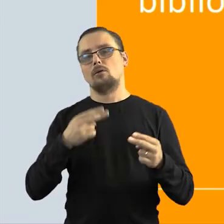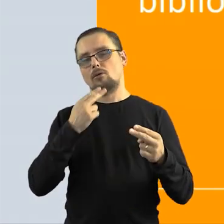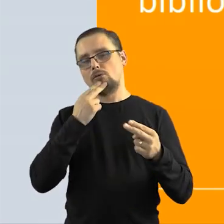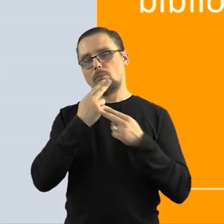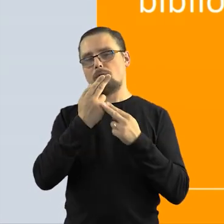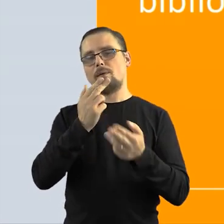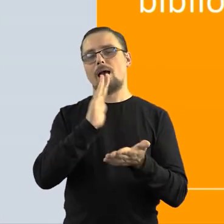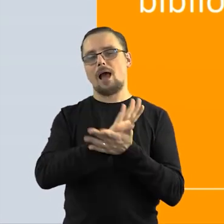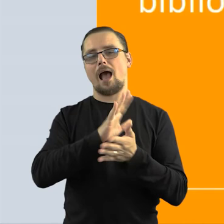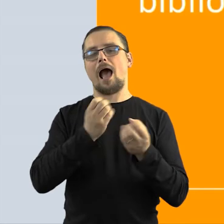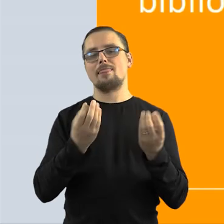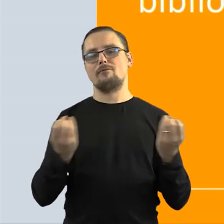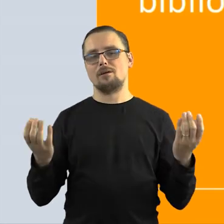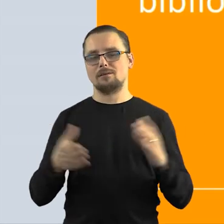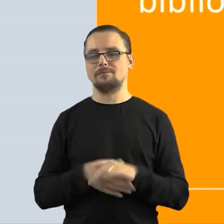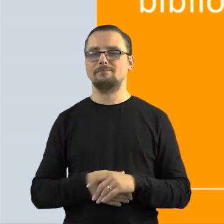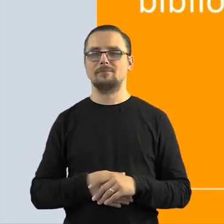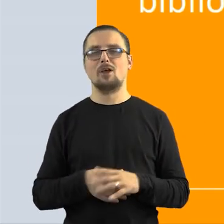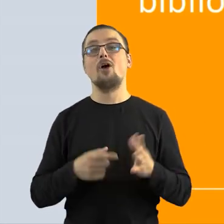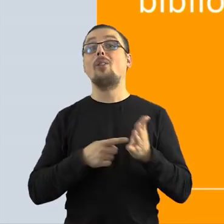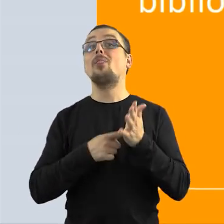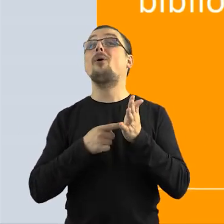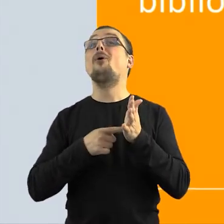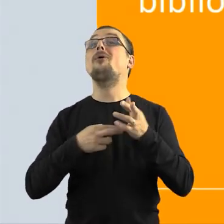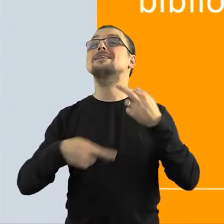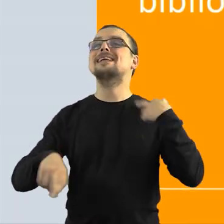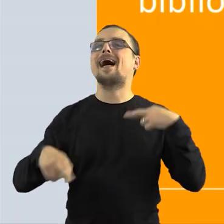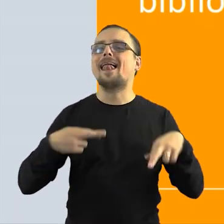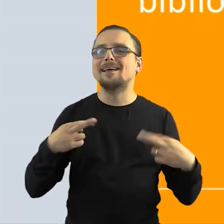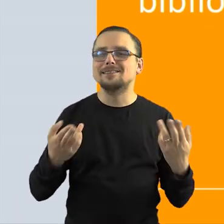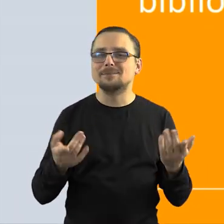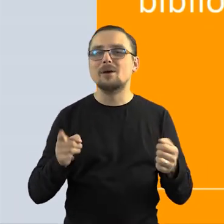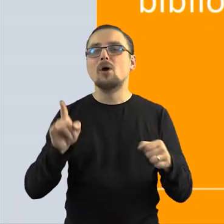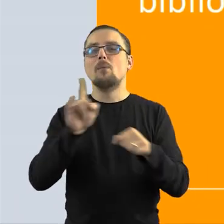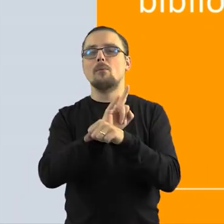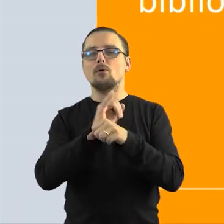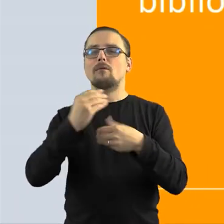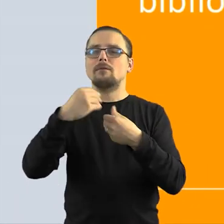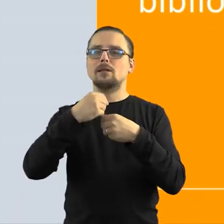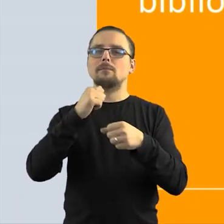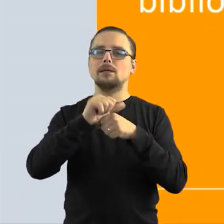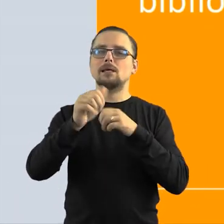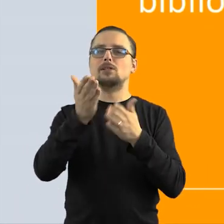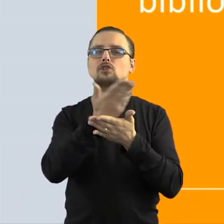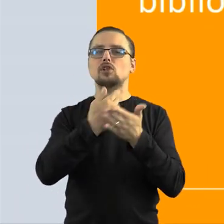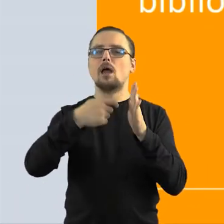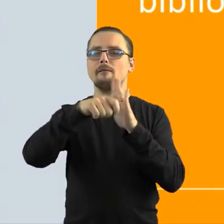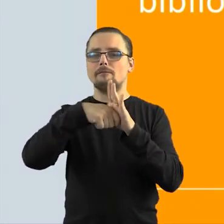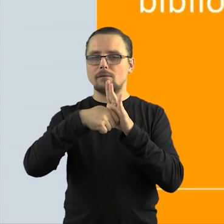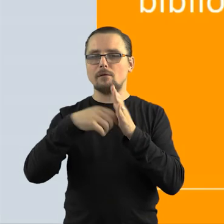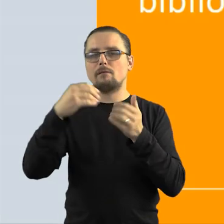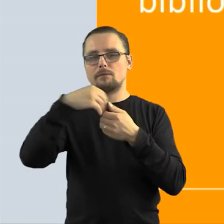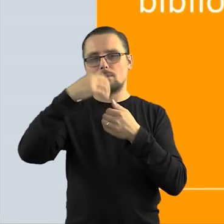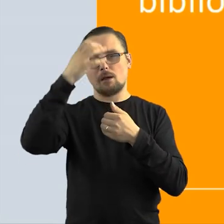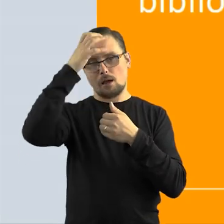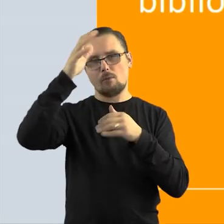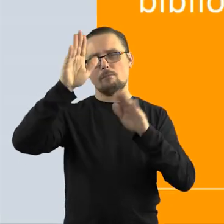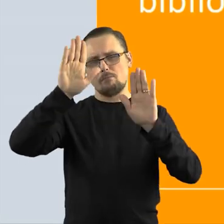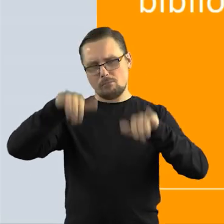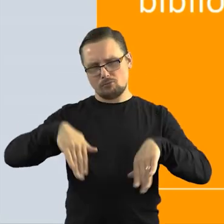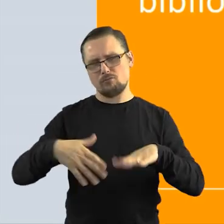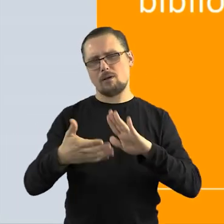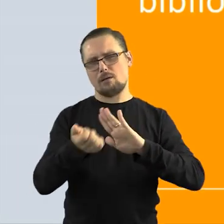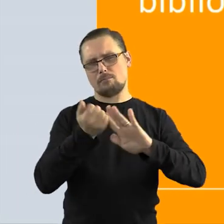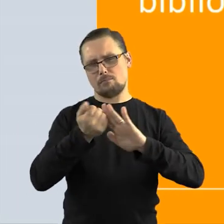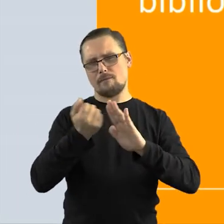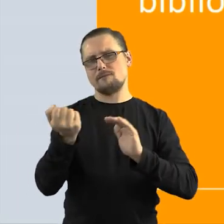'a, czy tylko link? No i tutaj odpowiem, jak rasowa prawniczka, że oczywiście odpowiedź jest, że to zależy, ponieważ na YouTubie znajdziemy również